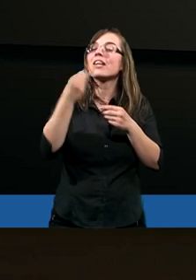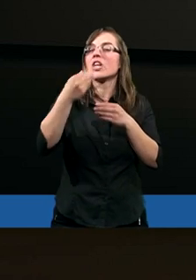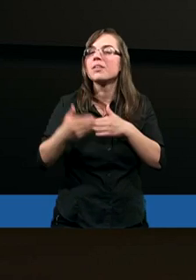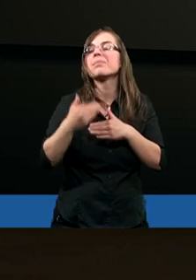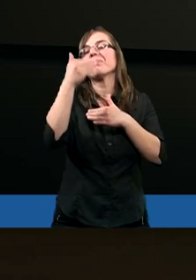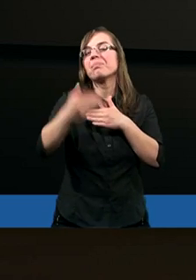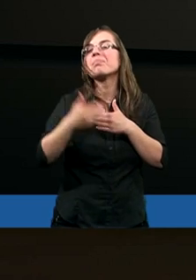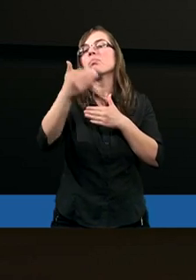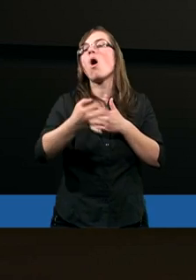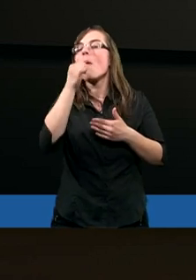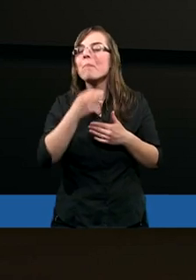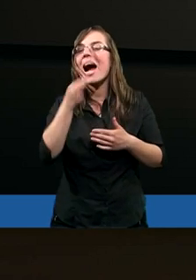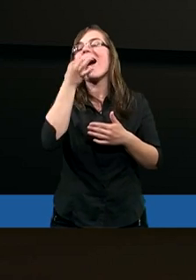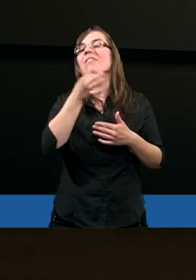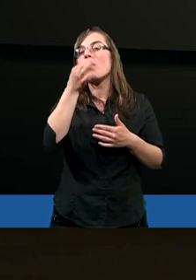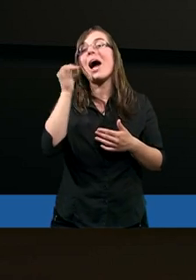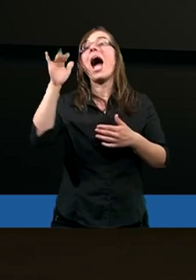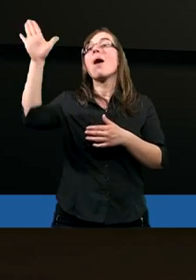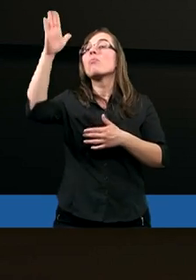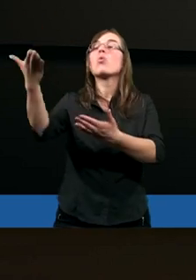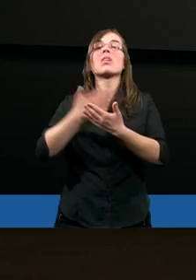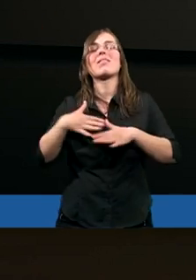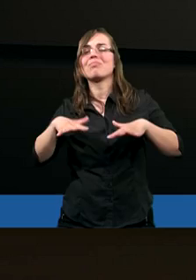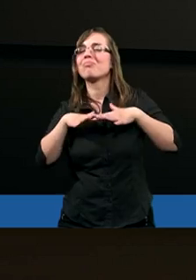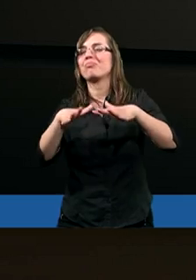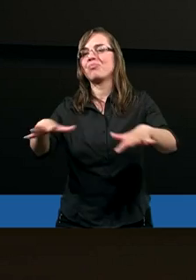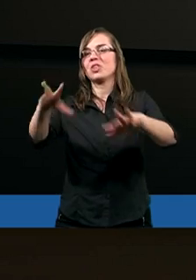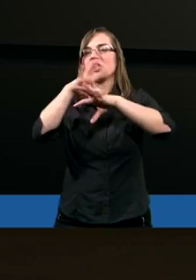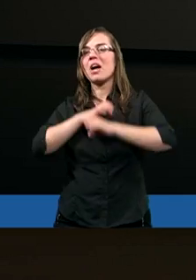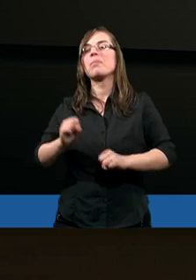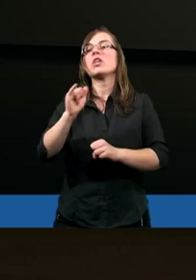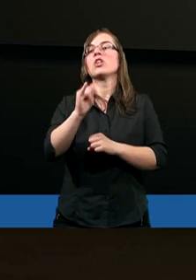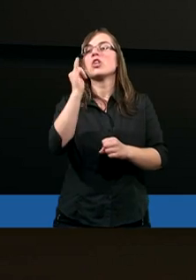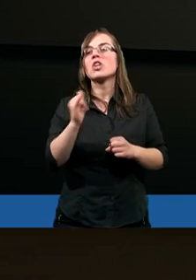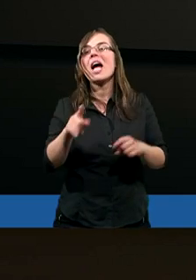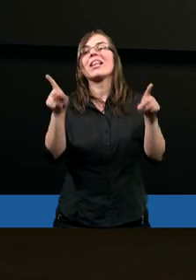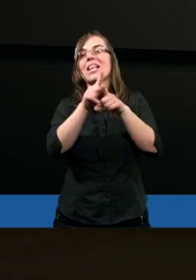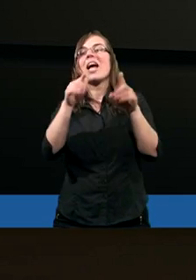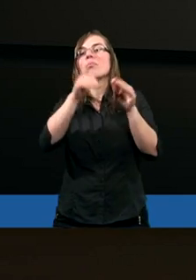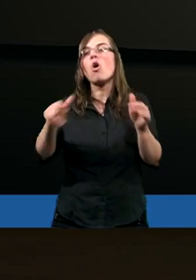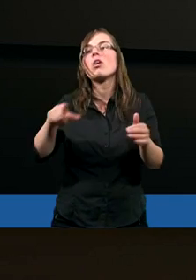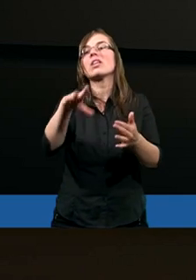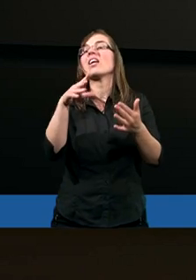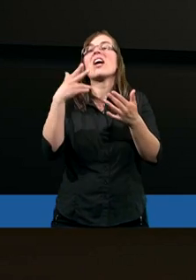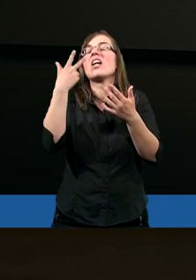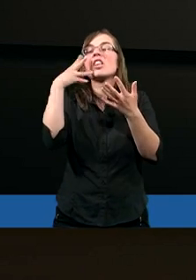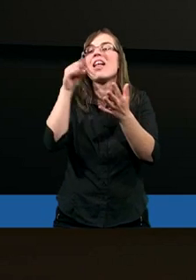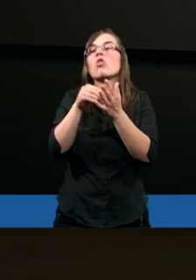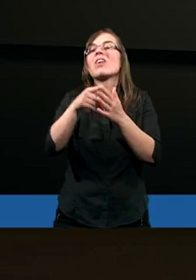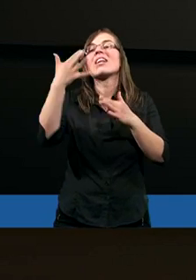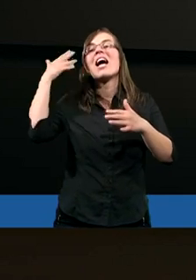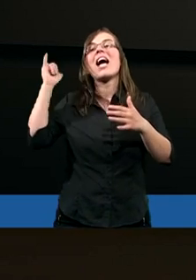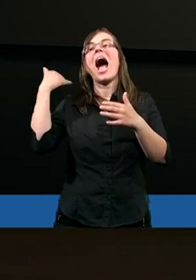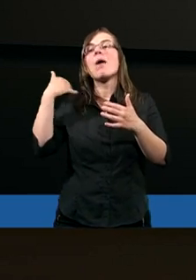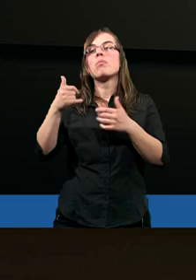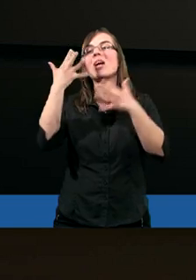tyle cierpliwości, ile mi daje. Zresztą moje dzieci też mogą poświadczyć, jak się zachowywałam jeszcze parę lat